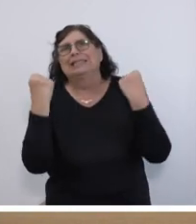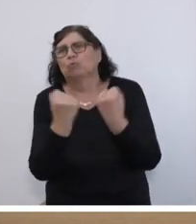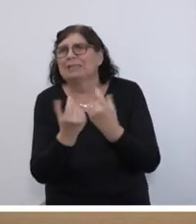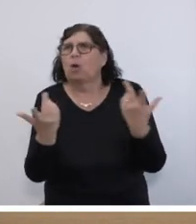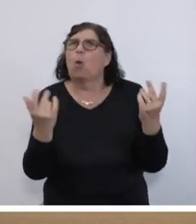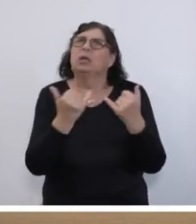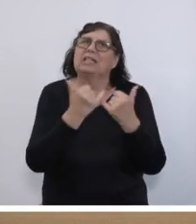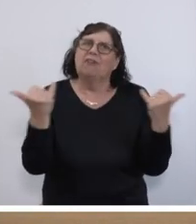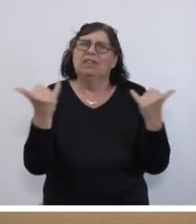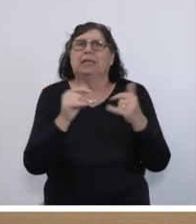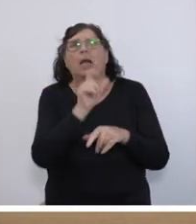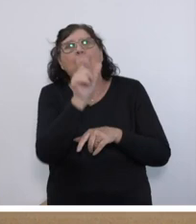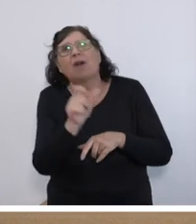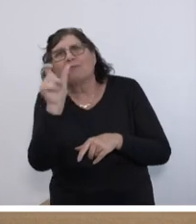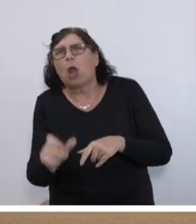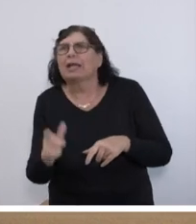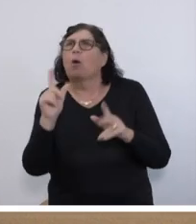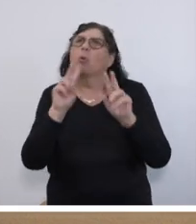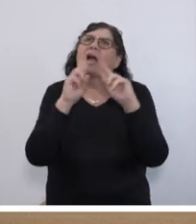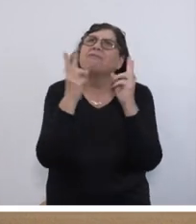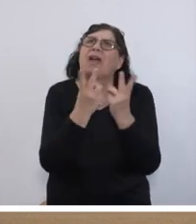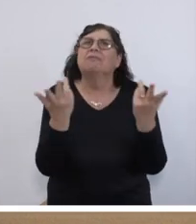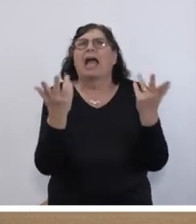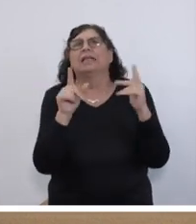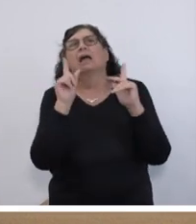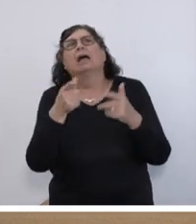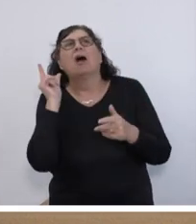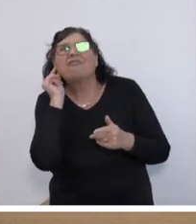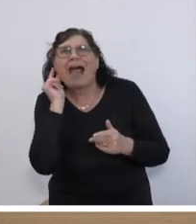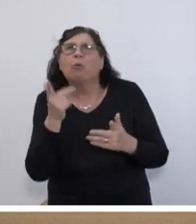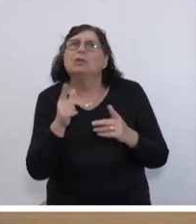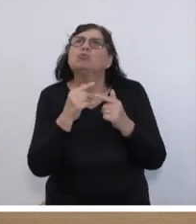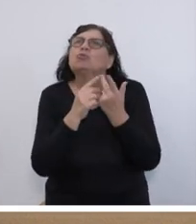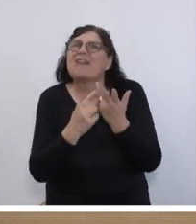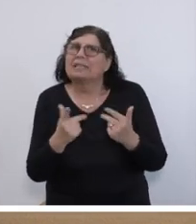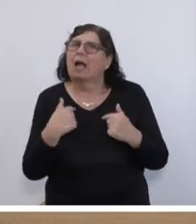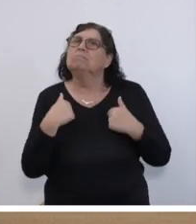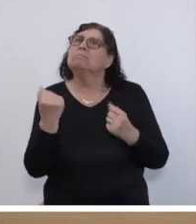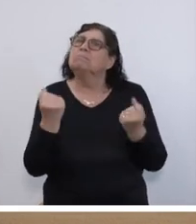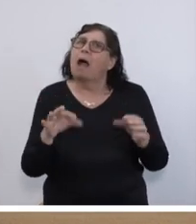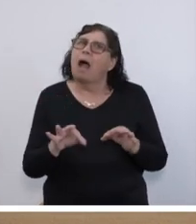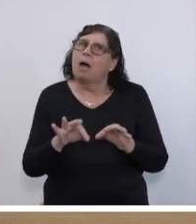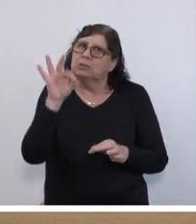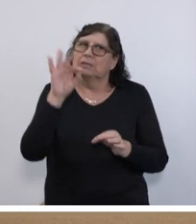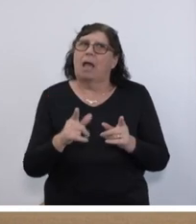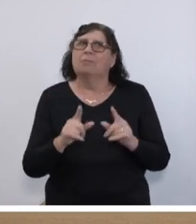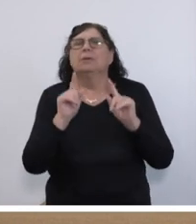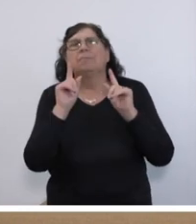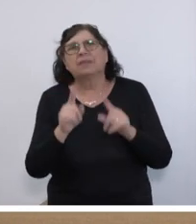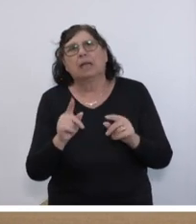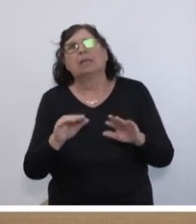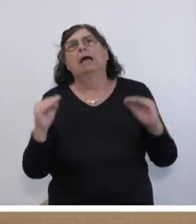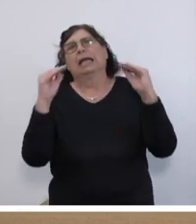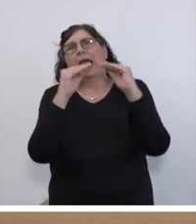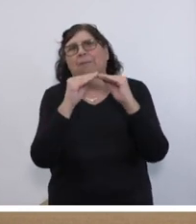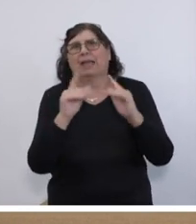sie in der Bevölkerung und auch weltweit ist, der Frauen und so, da machen wir eine Ausnahme. Wir setzen dann die Gleichberechtigung